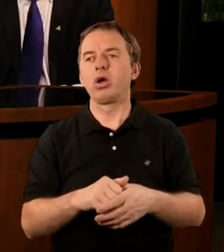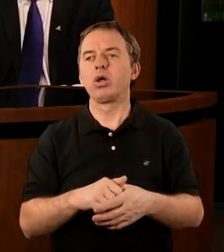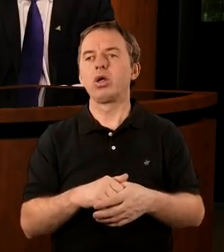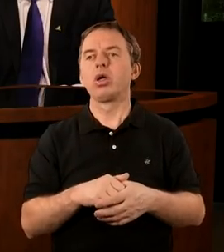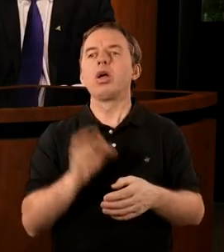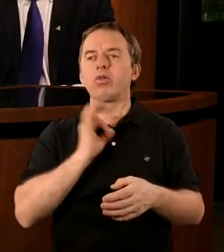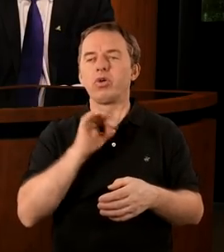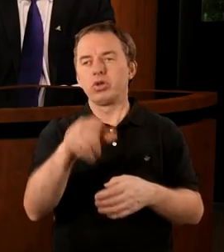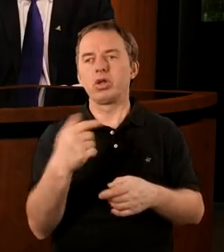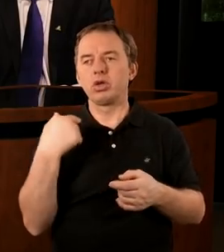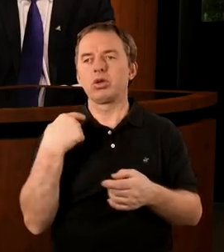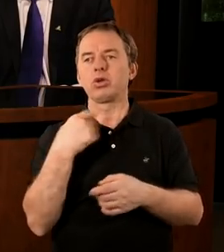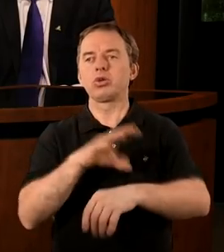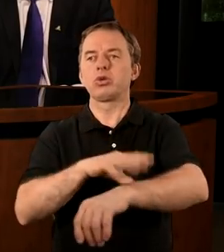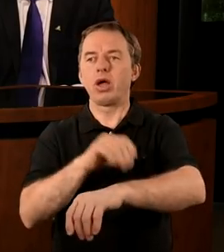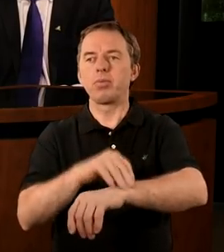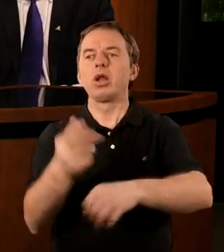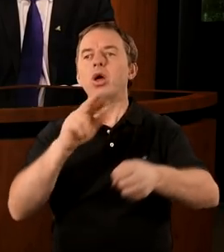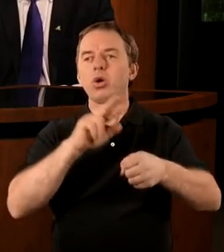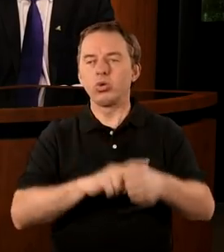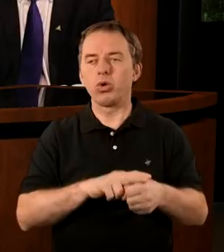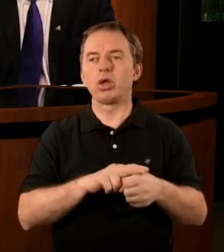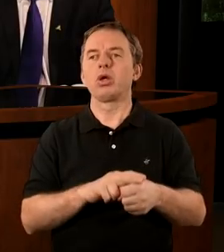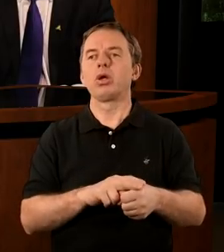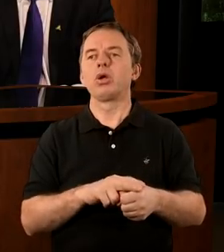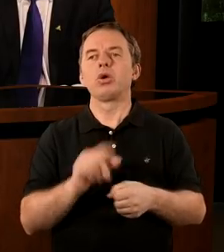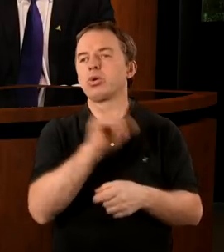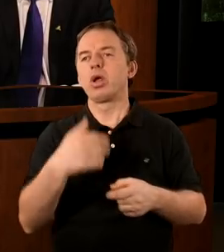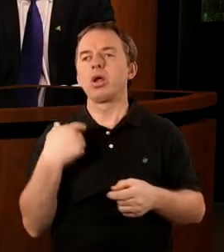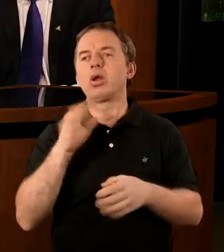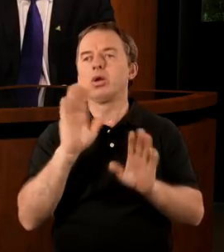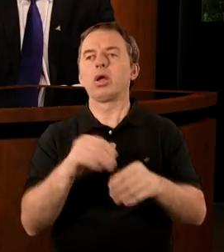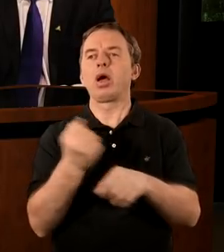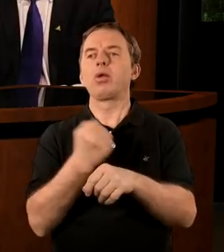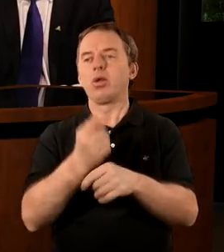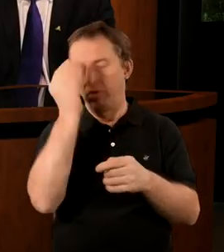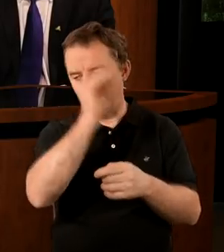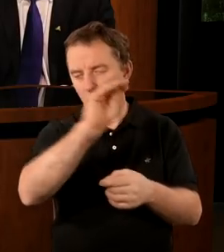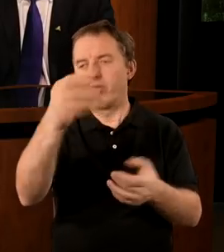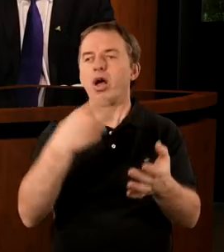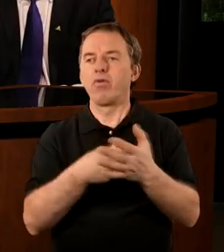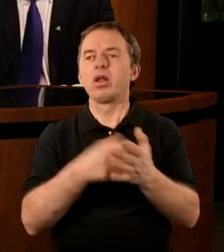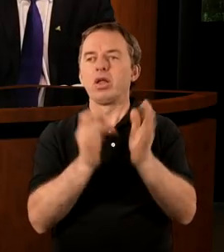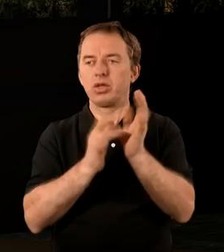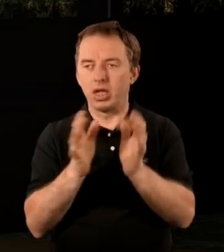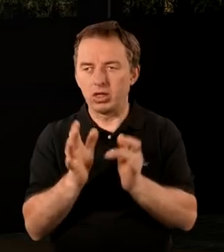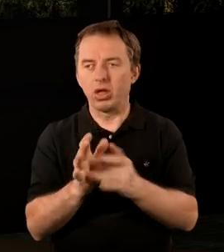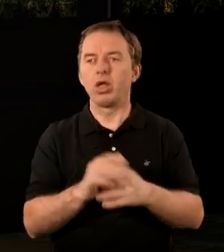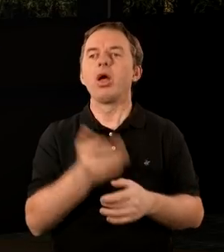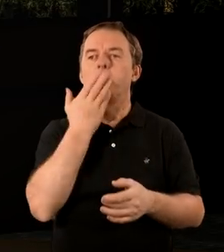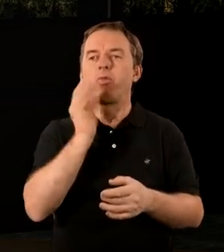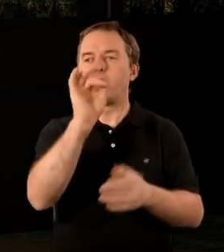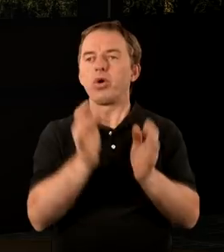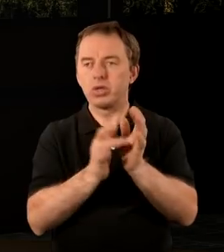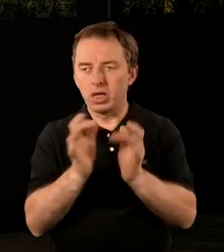Można jeszcze wspomnieć chociażby Szczepana, który za to, że tak a nie inaczej żył, zjastował Jezusa Chrystusa, za to, że